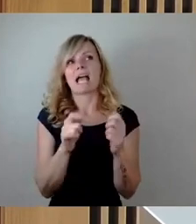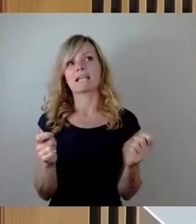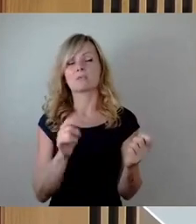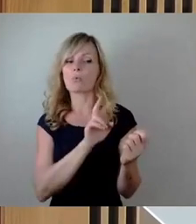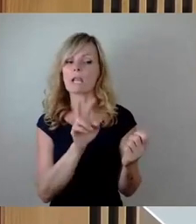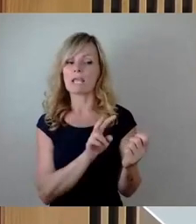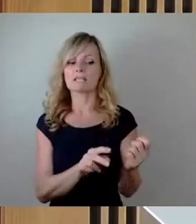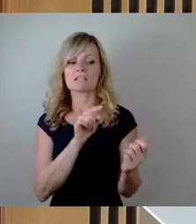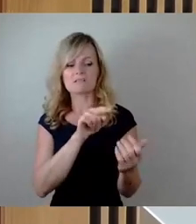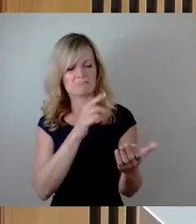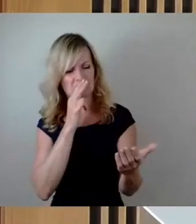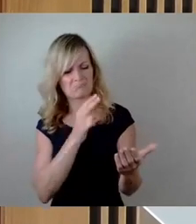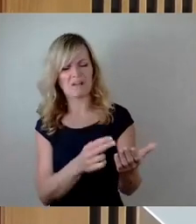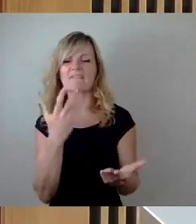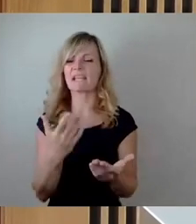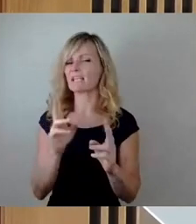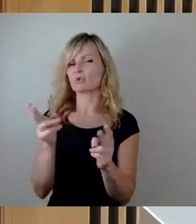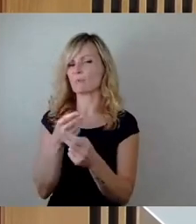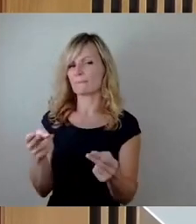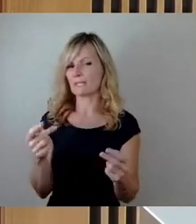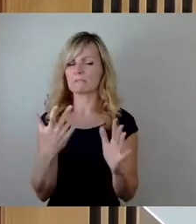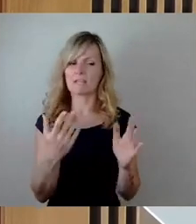die tschechische Seite,